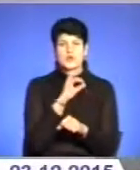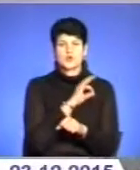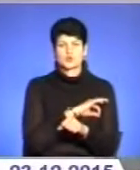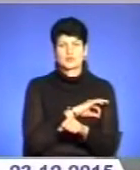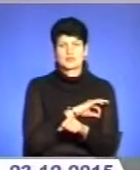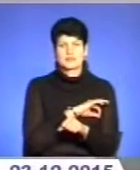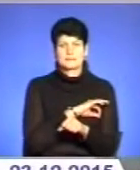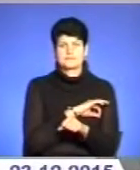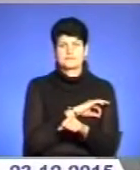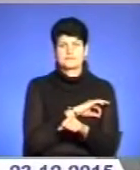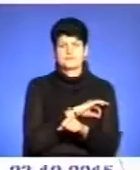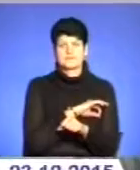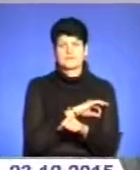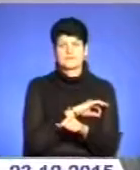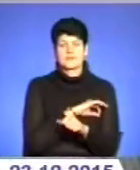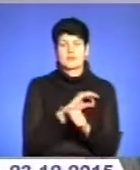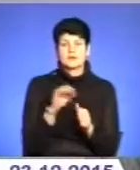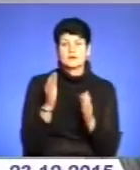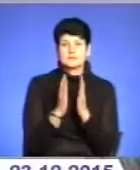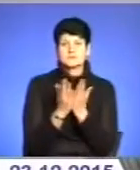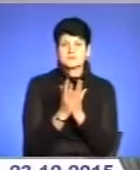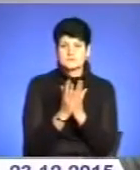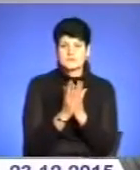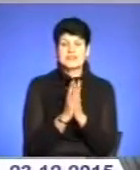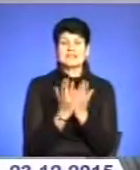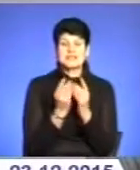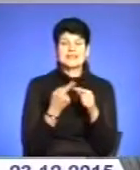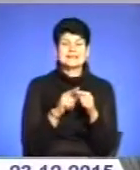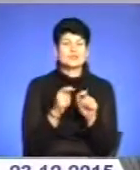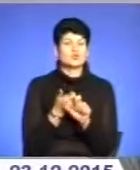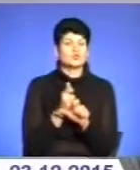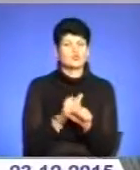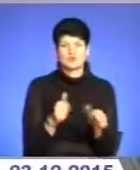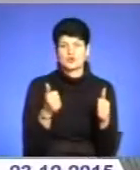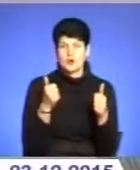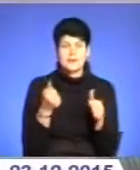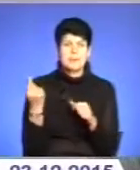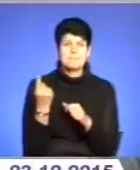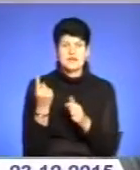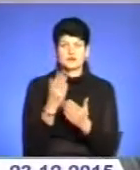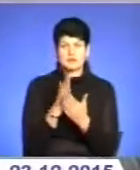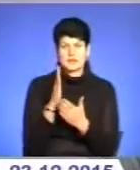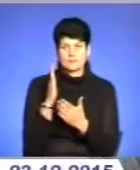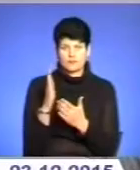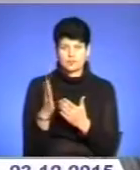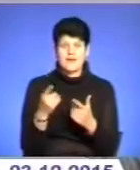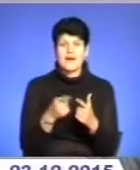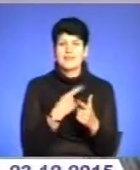завантаження книг. Книжки – це, звісно, дуже добре, це перше, що має бути, але